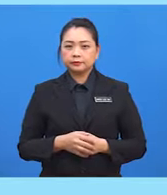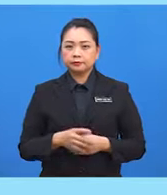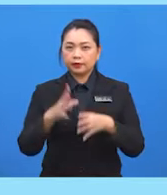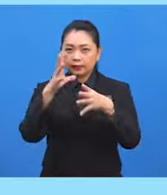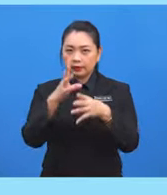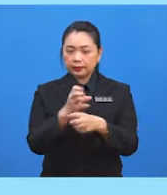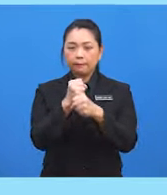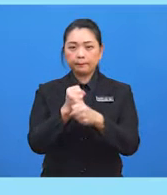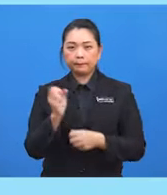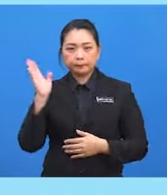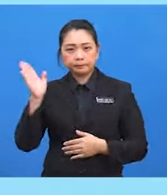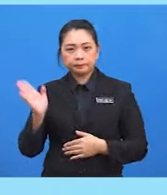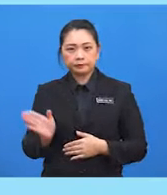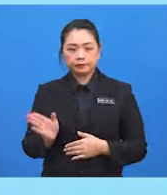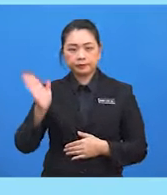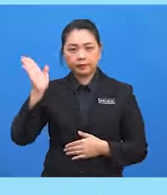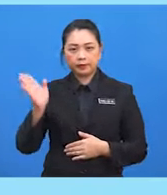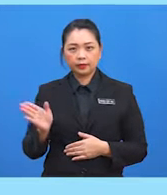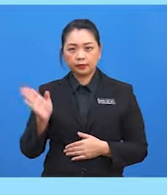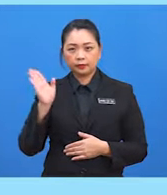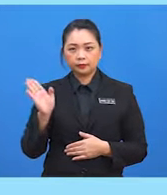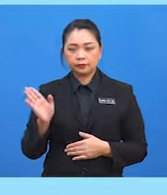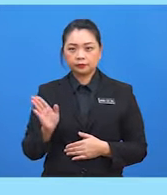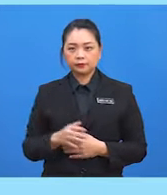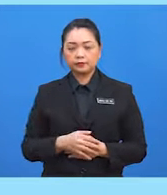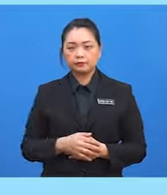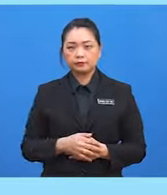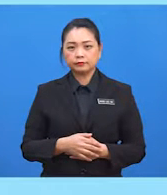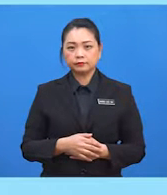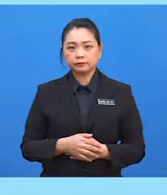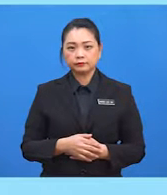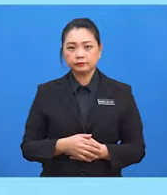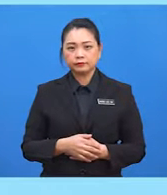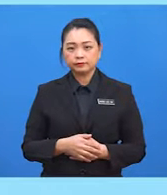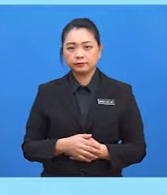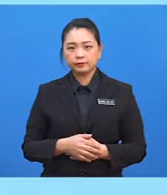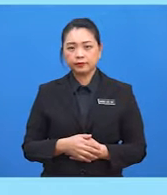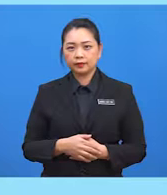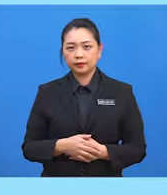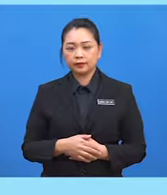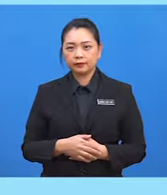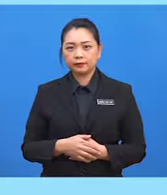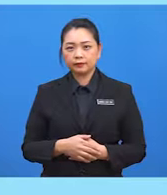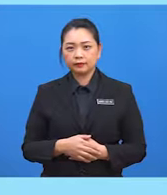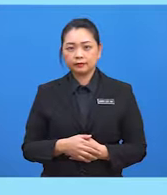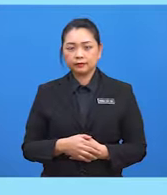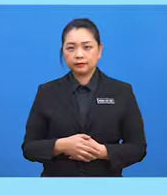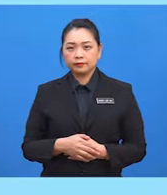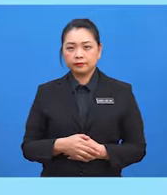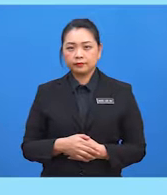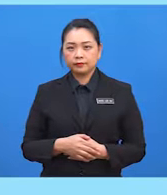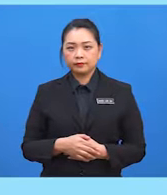.464581272 akan